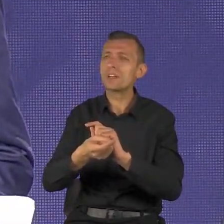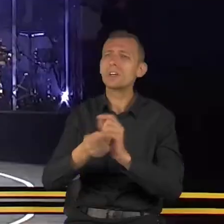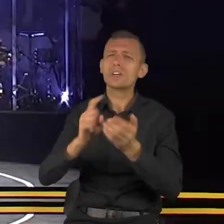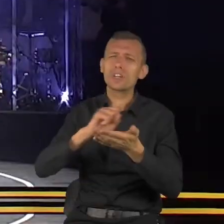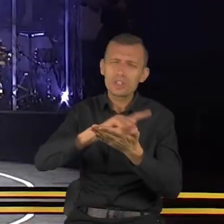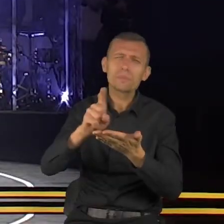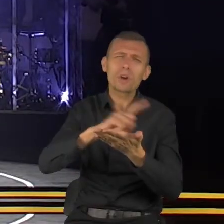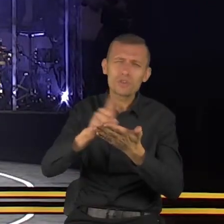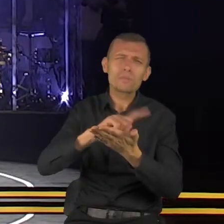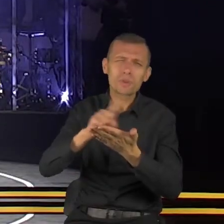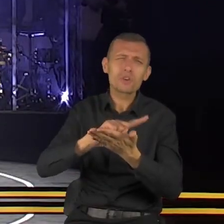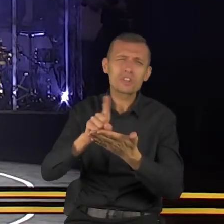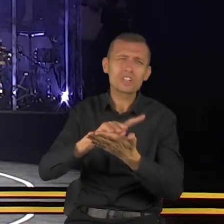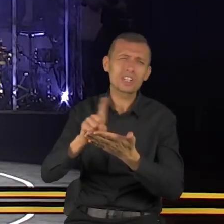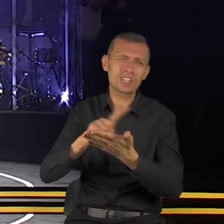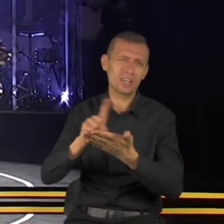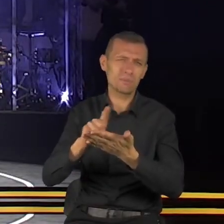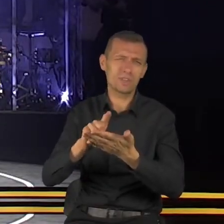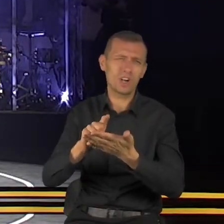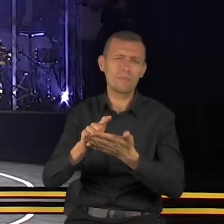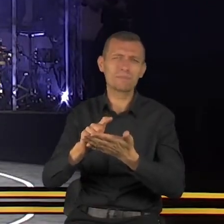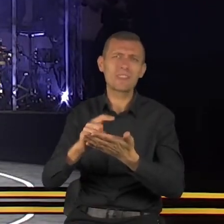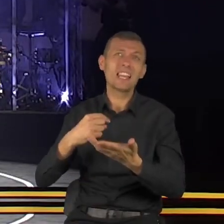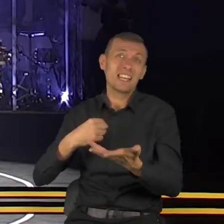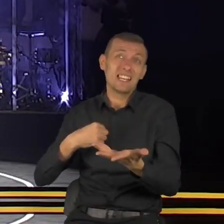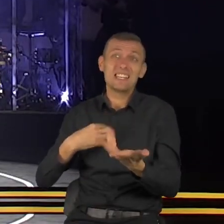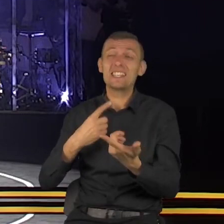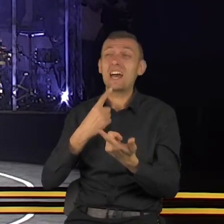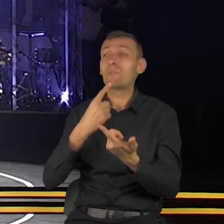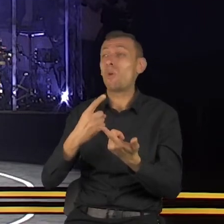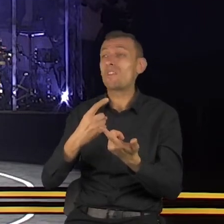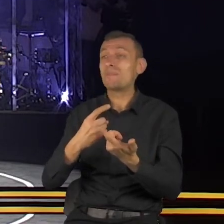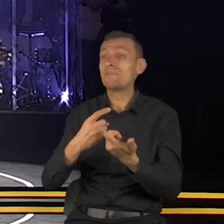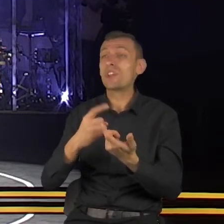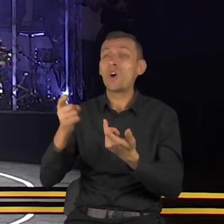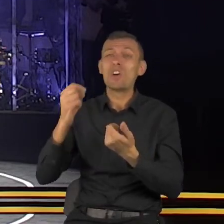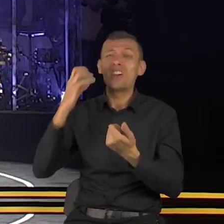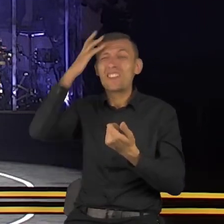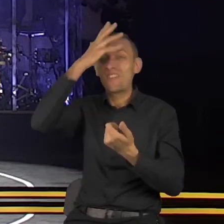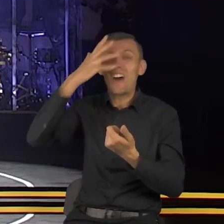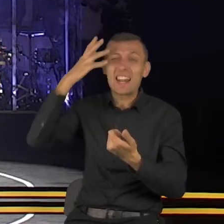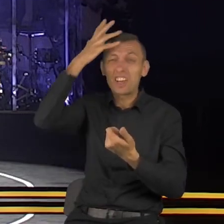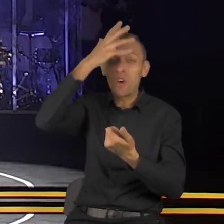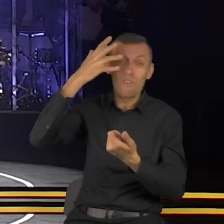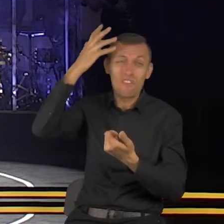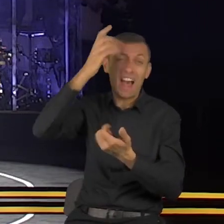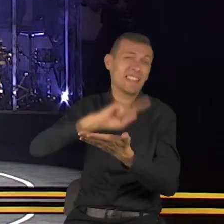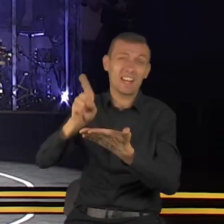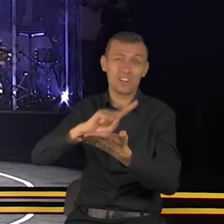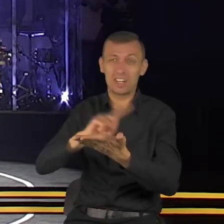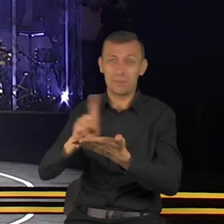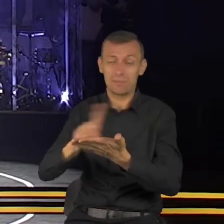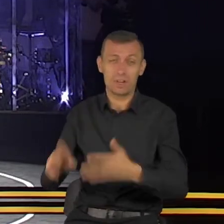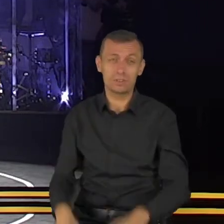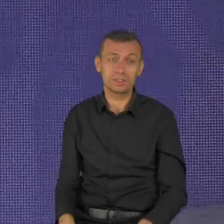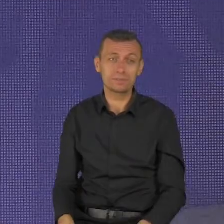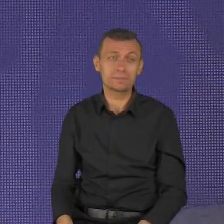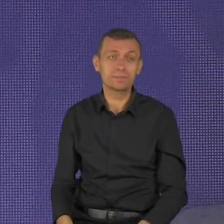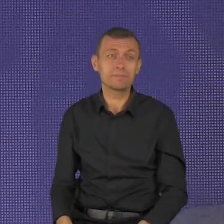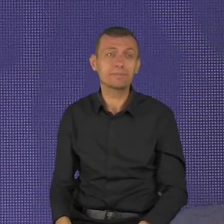tempa. Mógłbym powiedzieć, że to jest szaleńcze tempo i chociaż wydawać by się mogło, że pandemia trochę